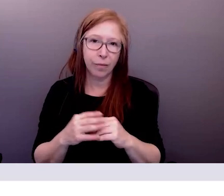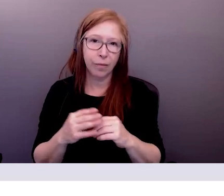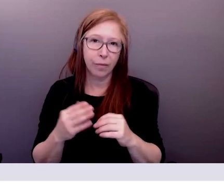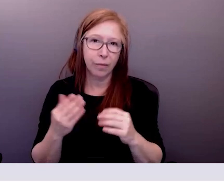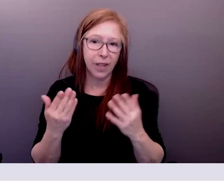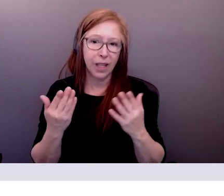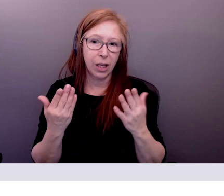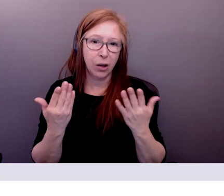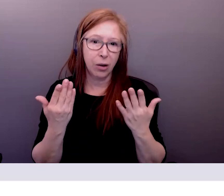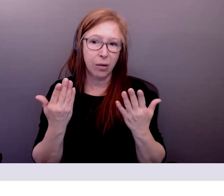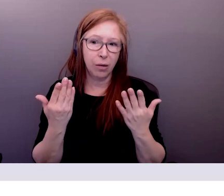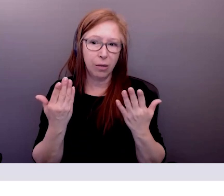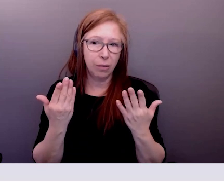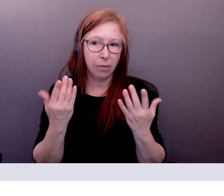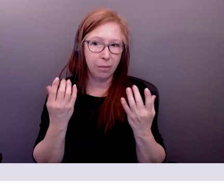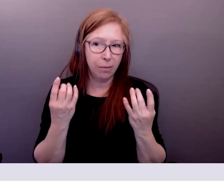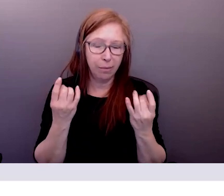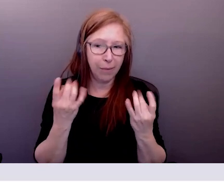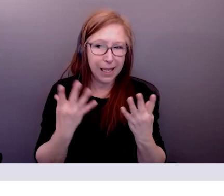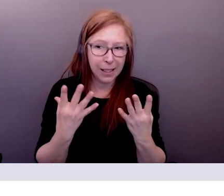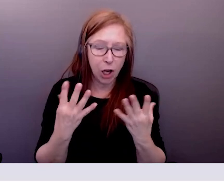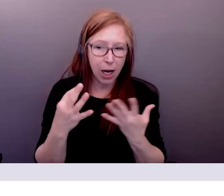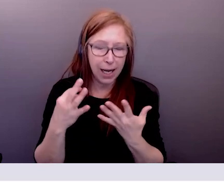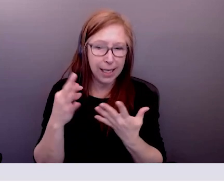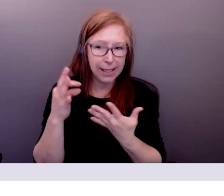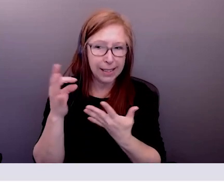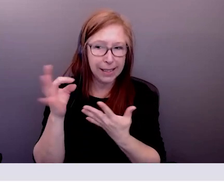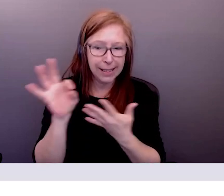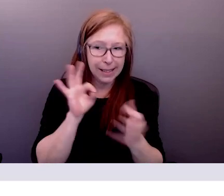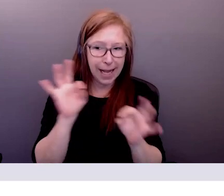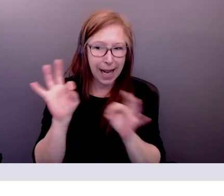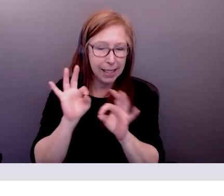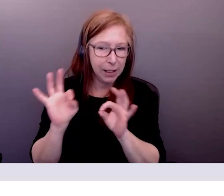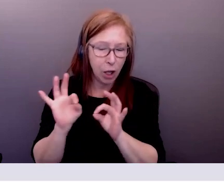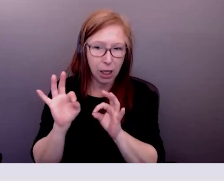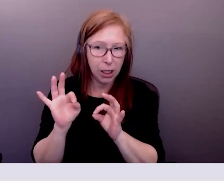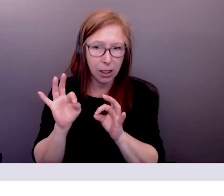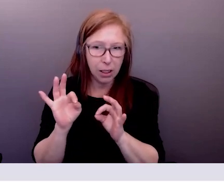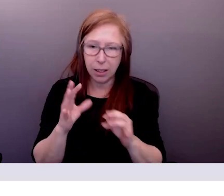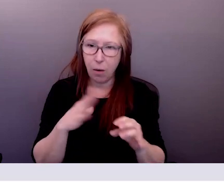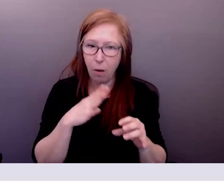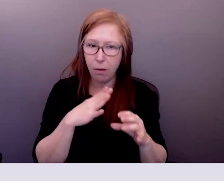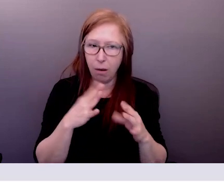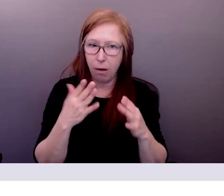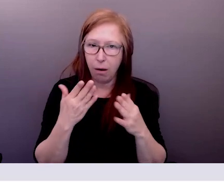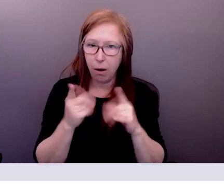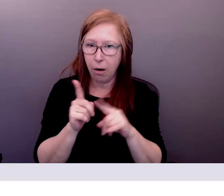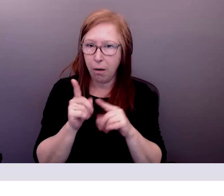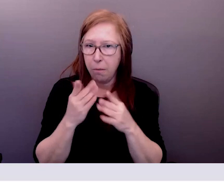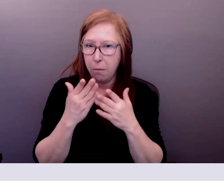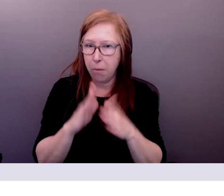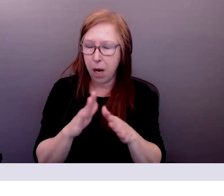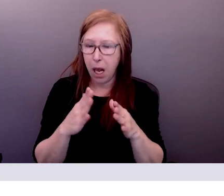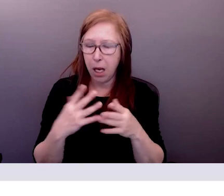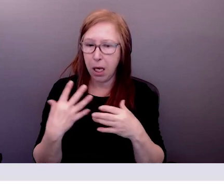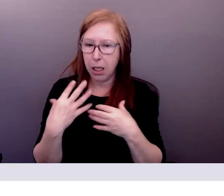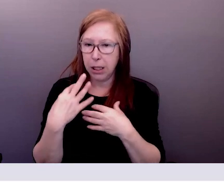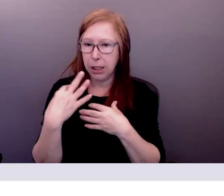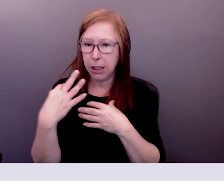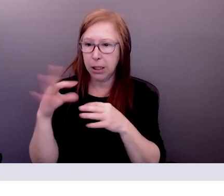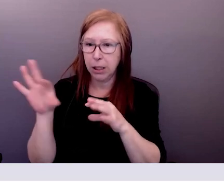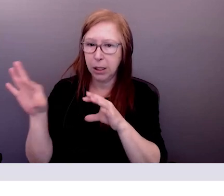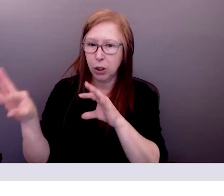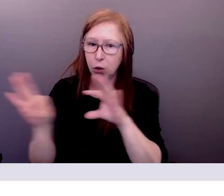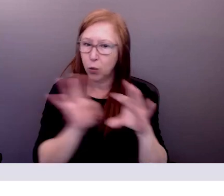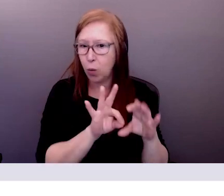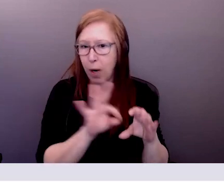cette médaille donc il s'agit de comprendre quels sont les experts dans ces systèmes c'est là où les difficultés ont eu lieu